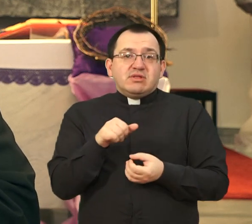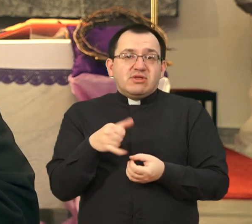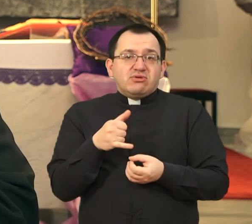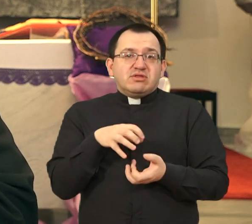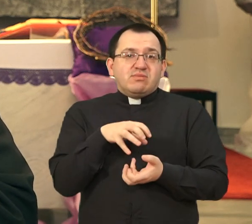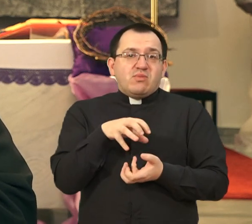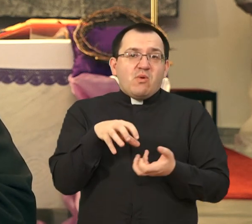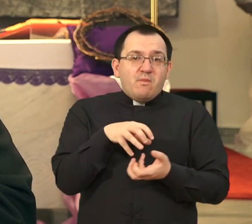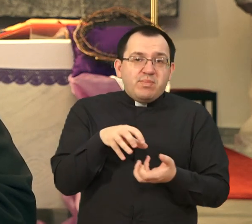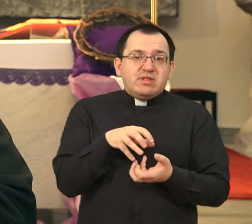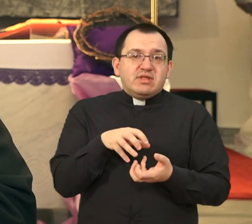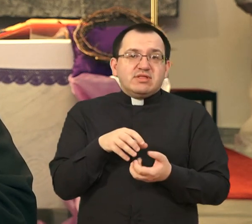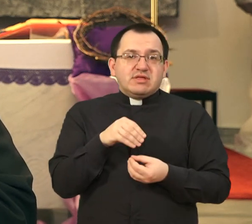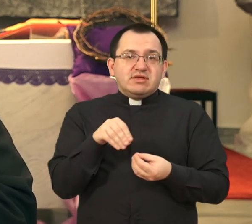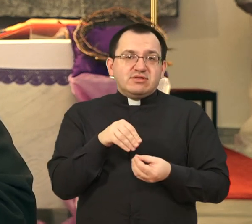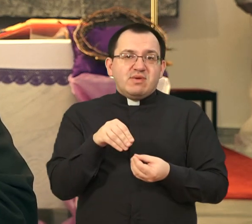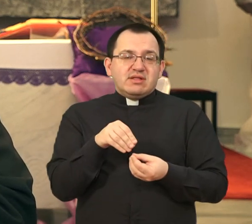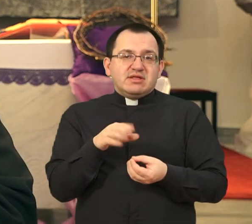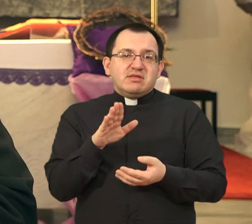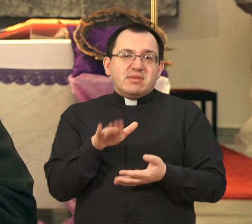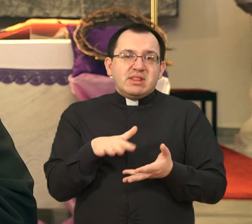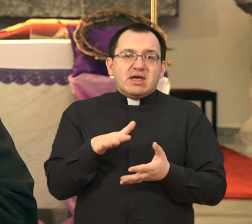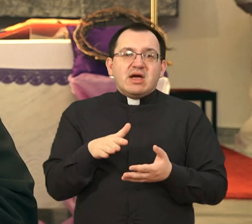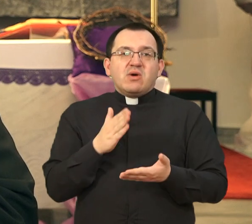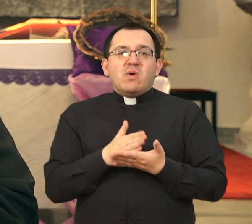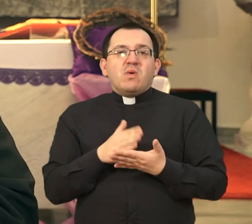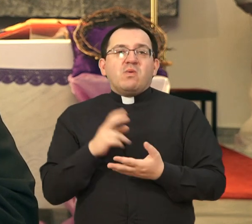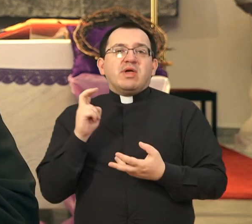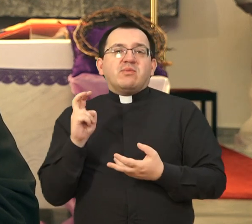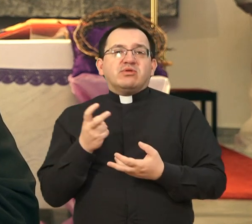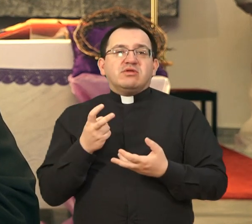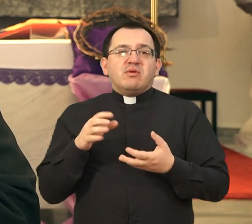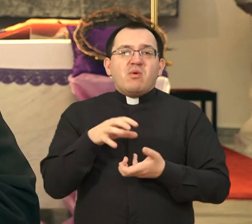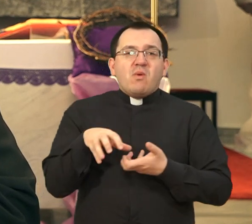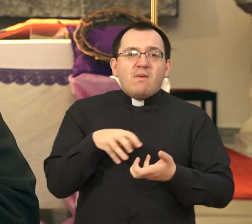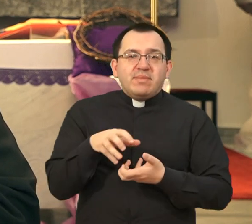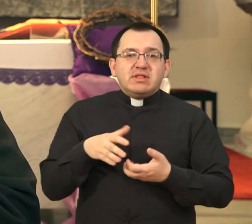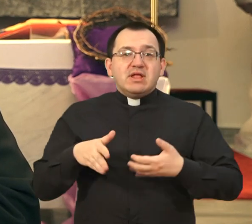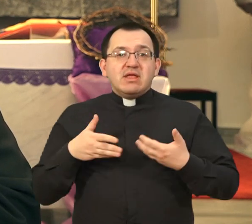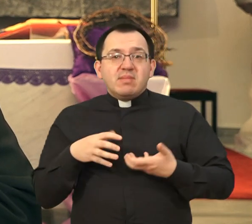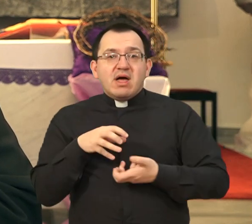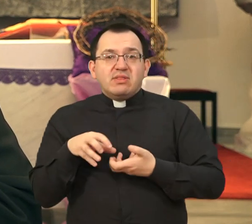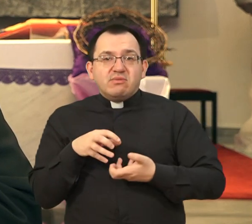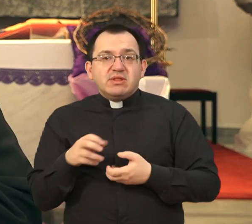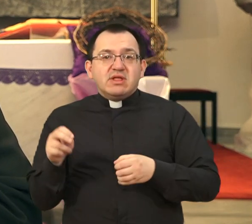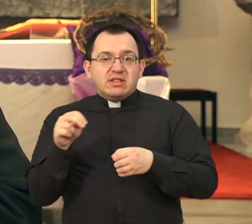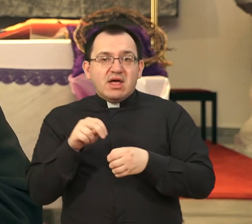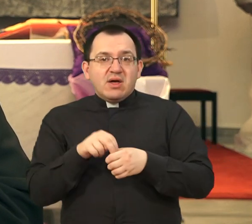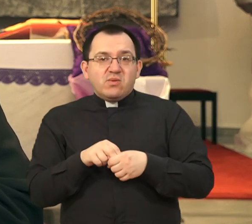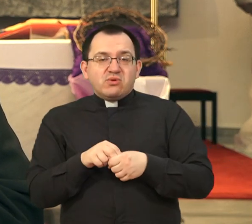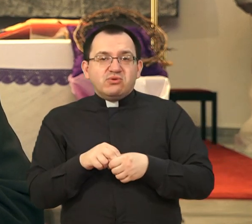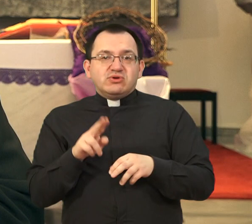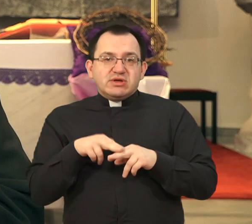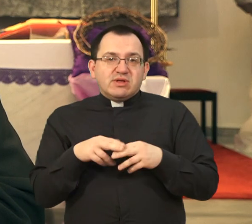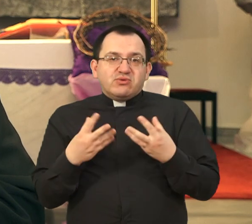jedan obiteljski svetac, pa nekako uvijek pozivamo posebno i obitelji, mlade obitelji, da ovdje gaje